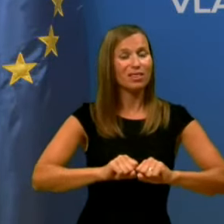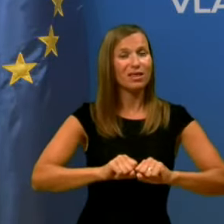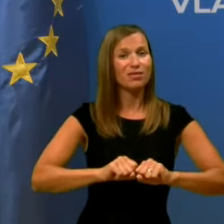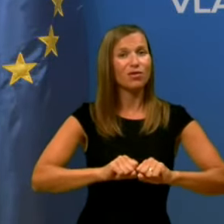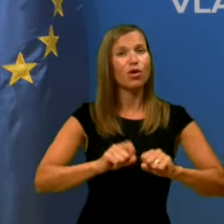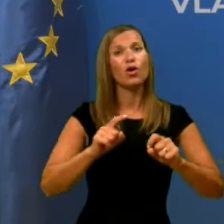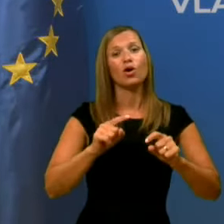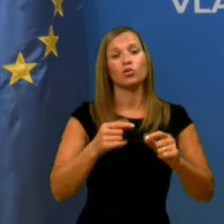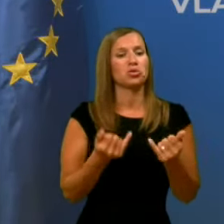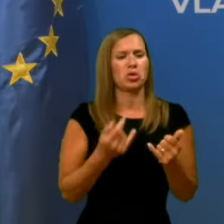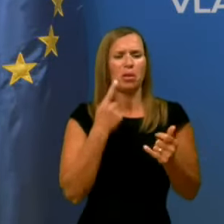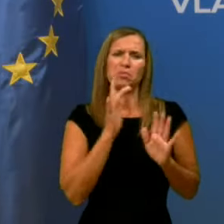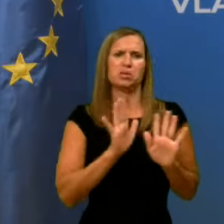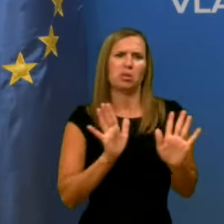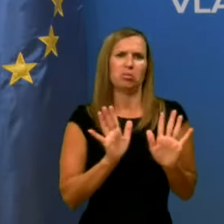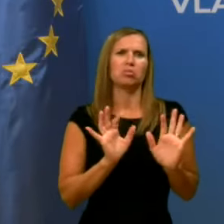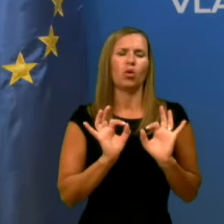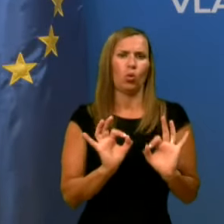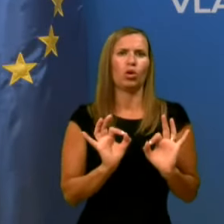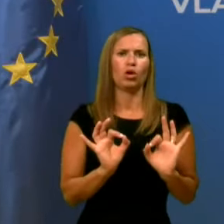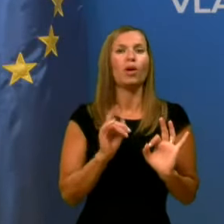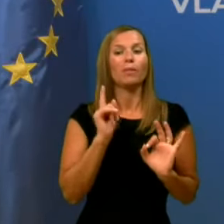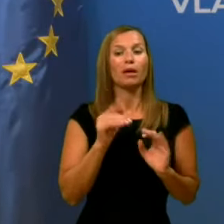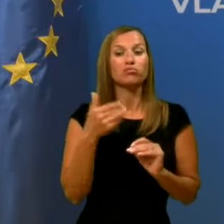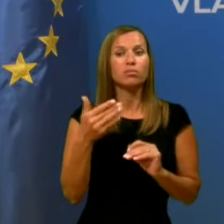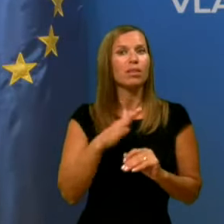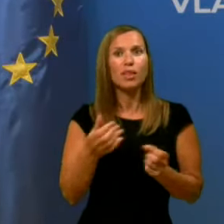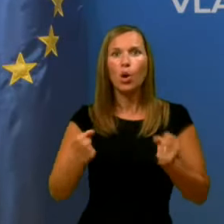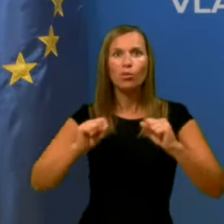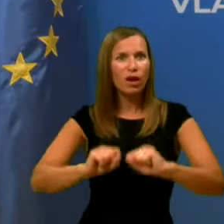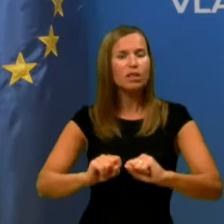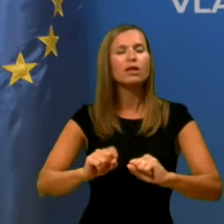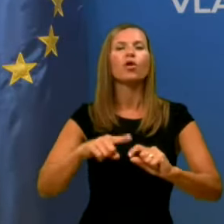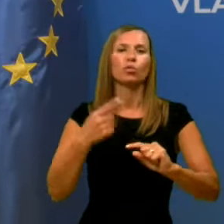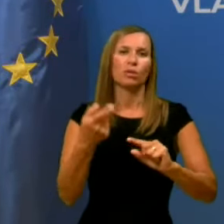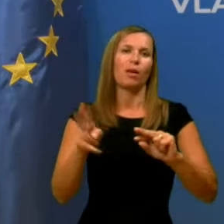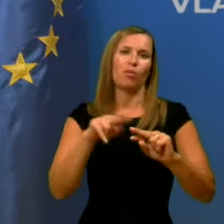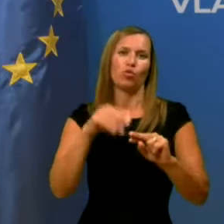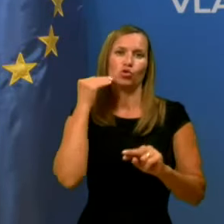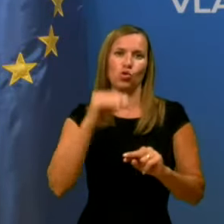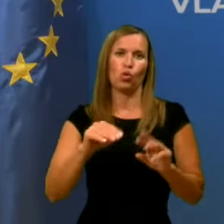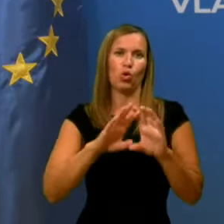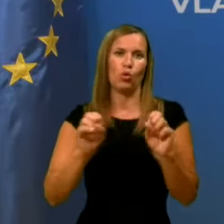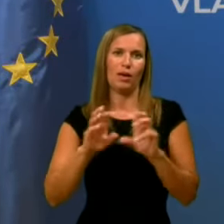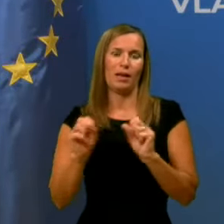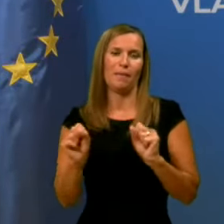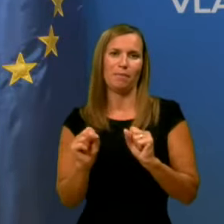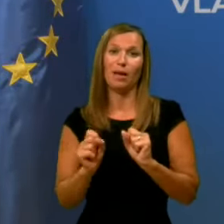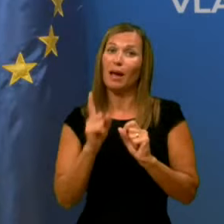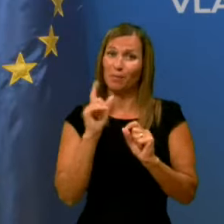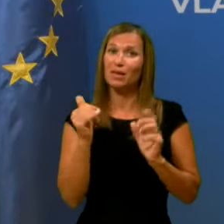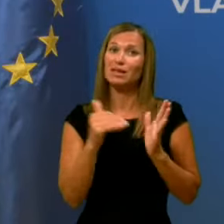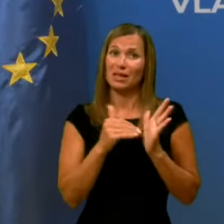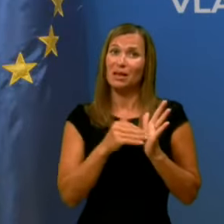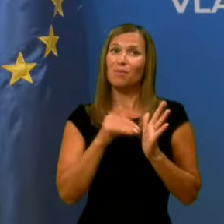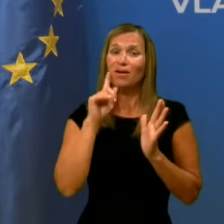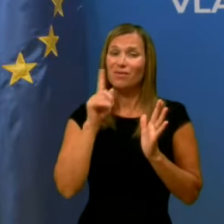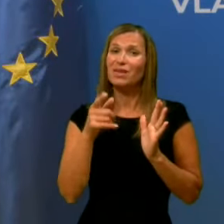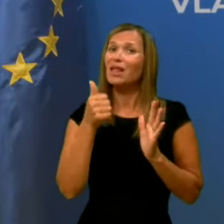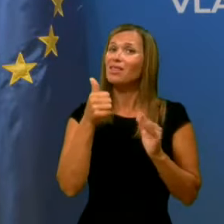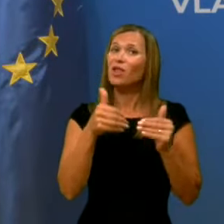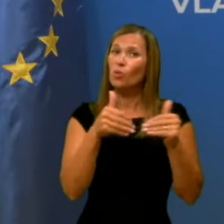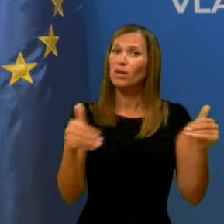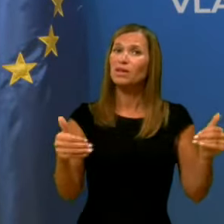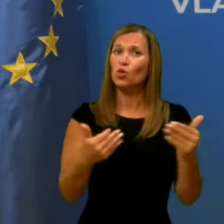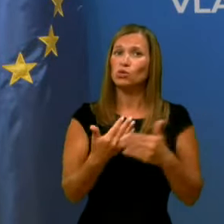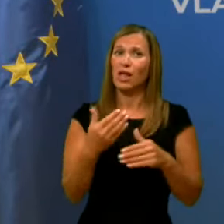ocenjujemo kot neobvladljive, takrat bojo sprejeti strogi ukrepi, je pa treba vedeti sveda, da ena taka omejitev tudi